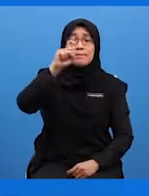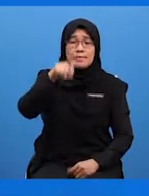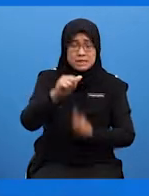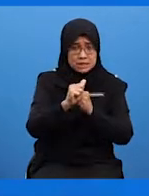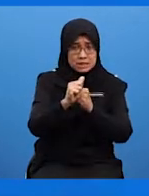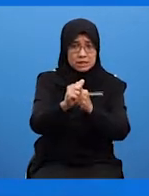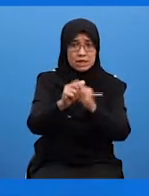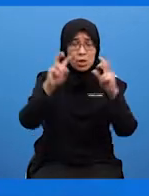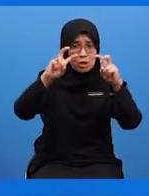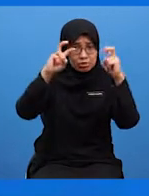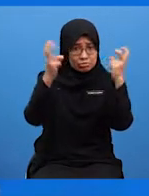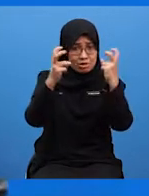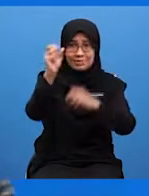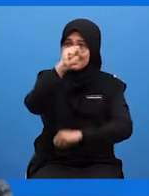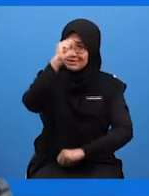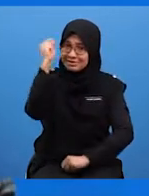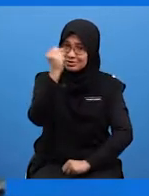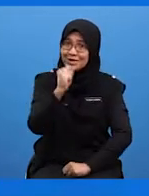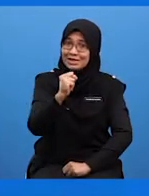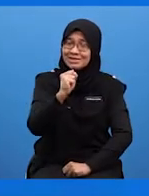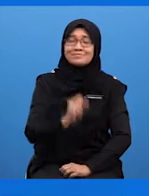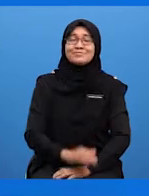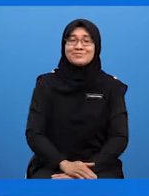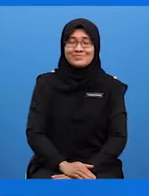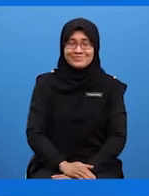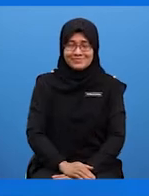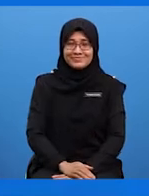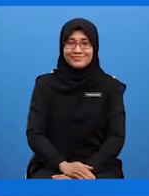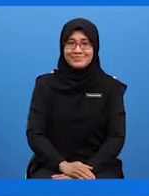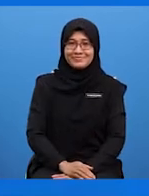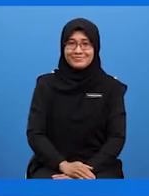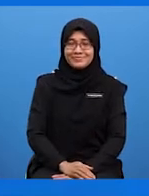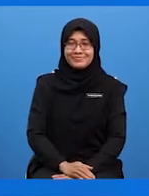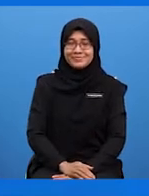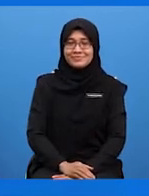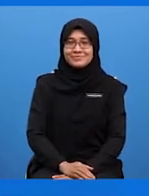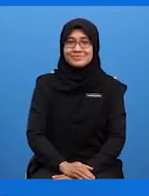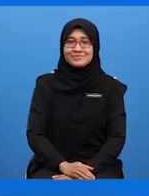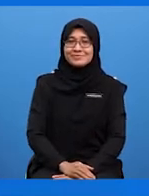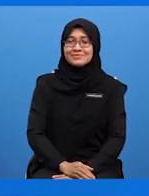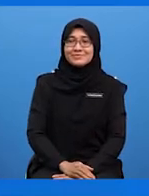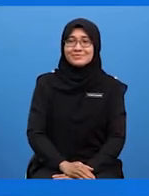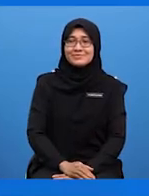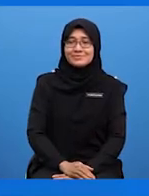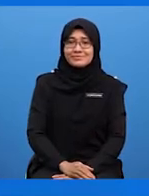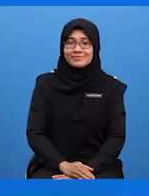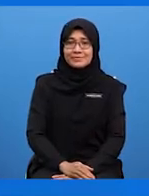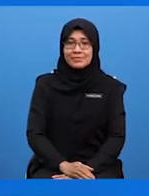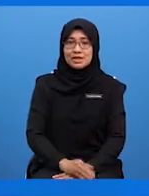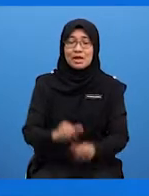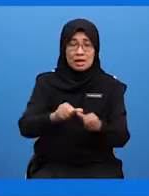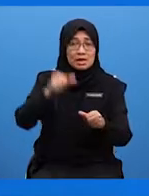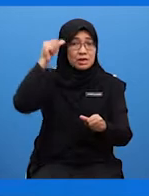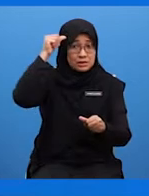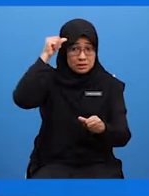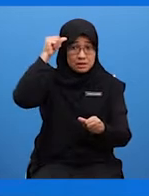tema soalan Itu paling penting Kalau tersasar saya kira menjadi kurang tepat Ya, betul Ingat ya,